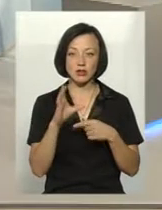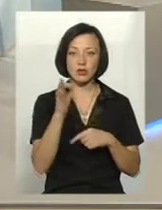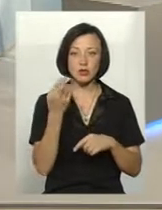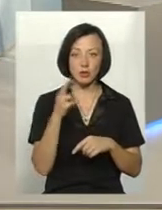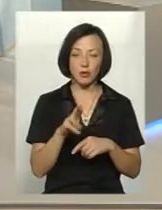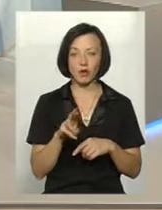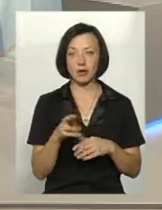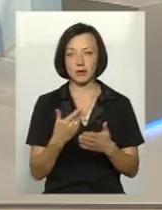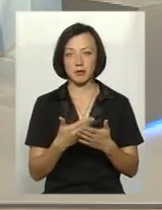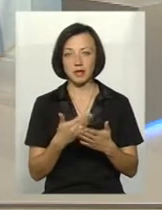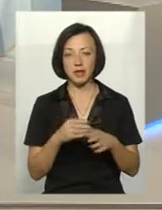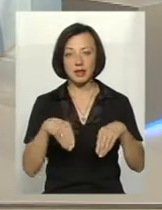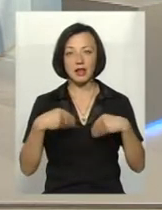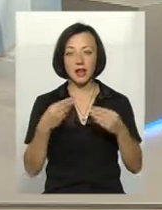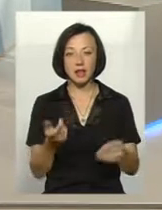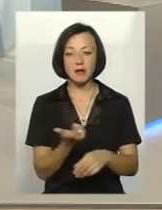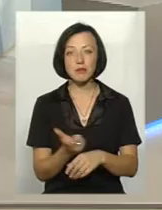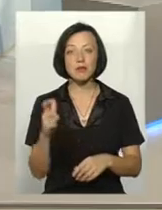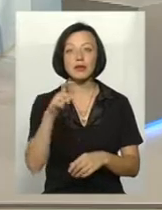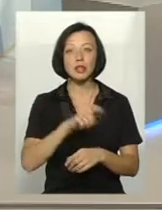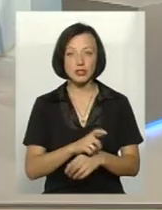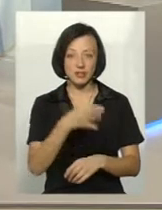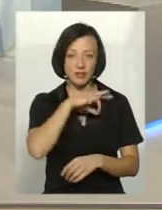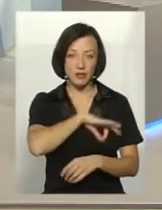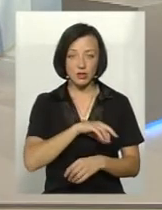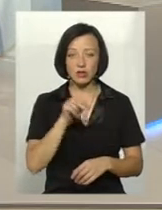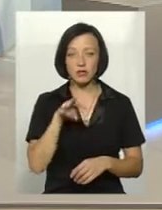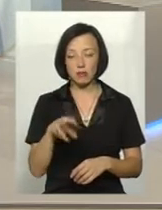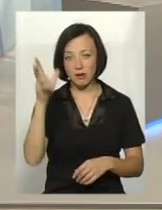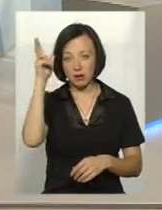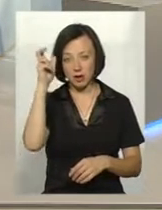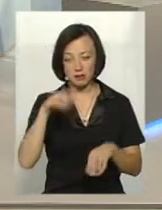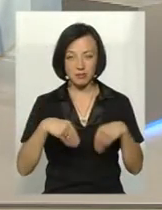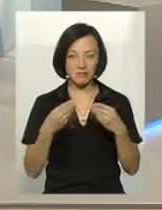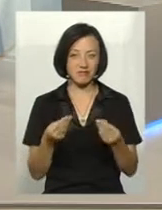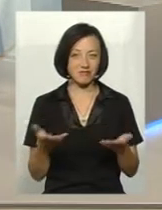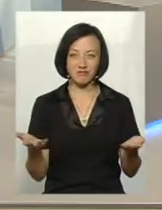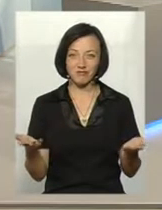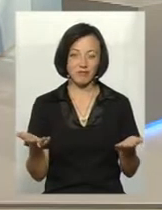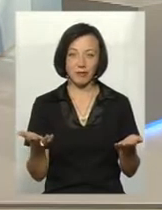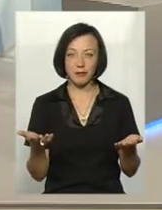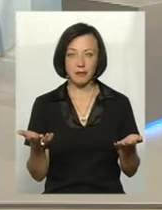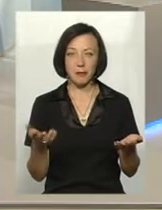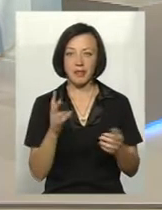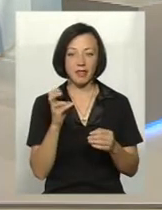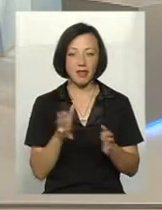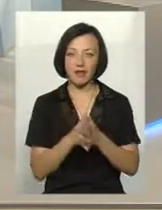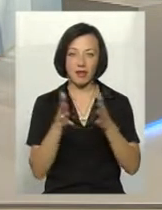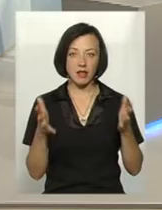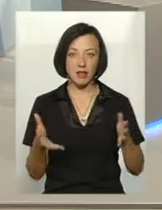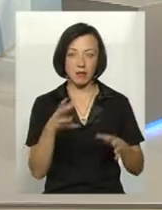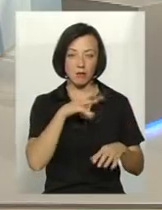яка дає більше, ніж ту гречку, яка приносить, в принципі, невеликий